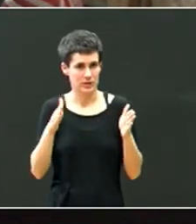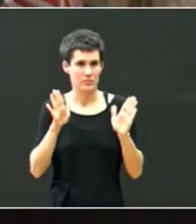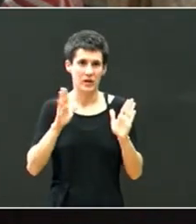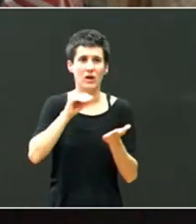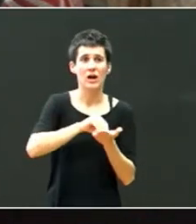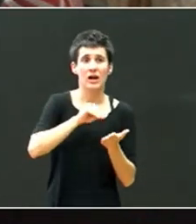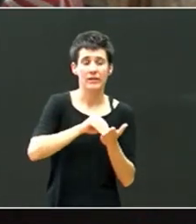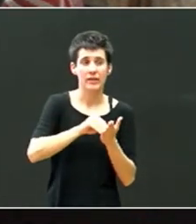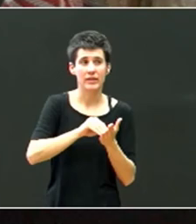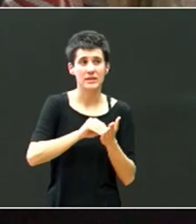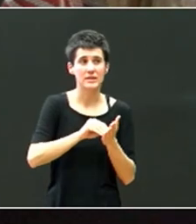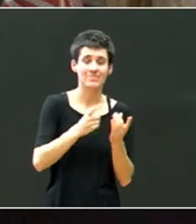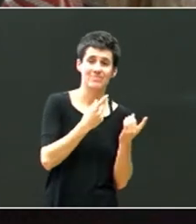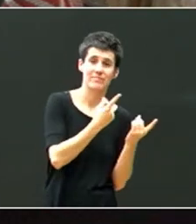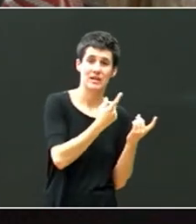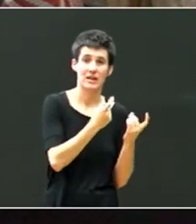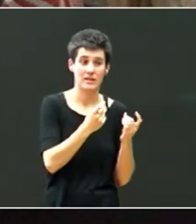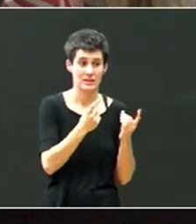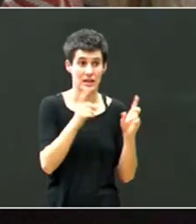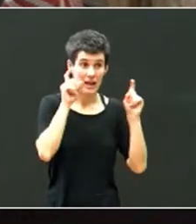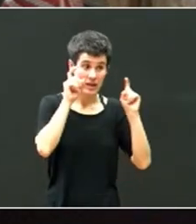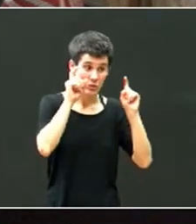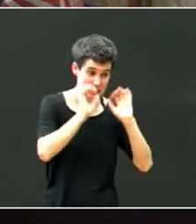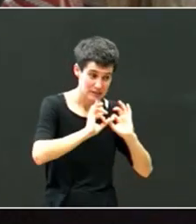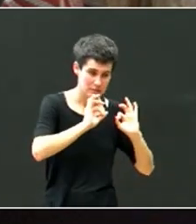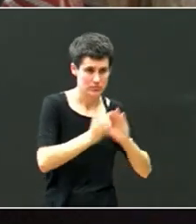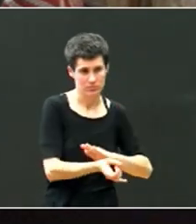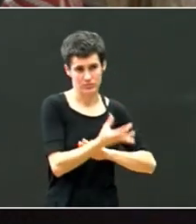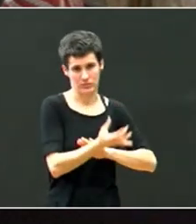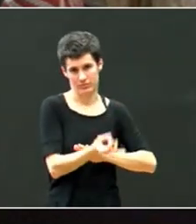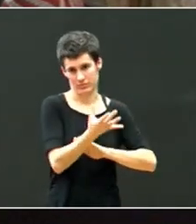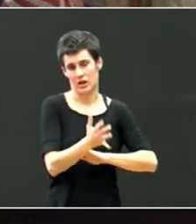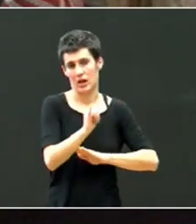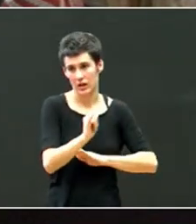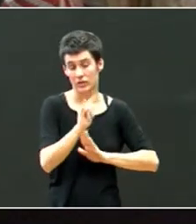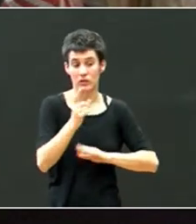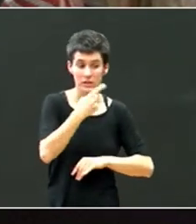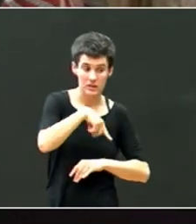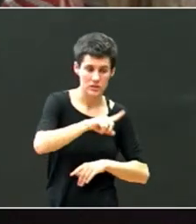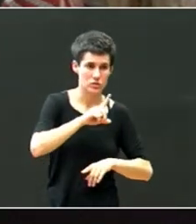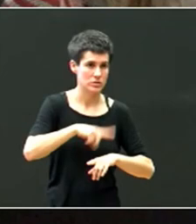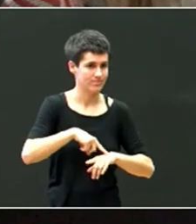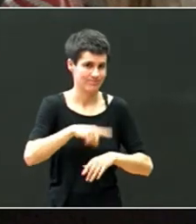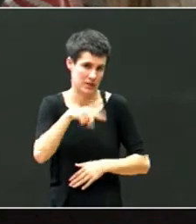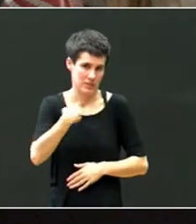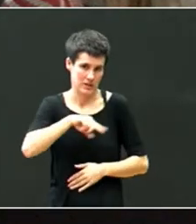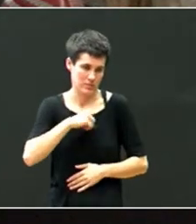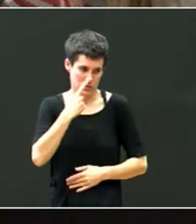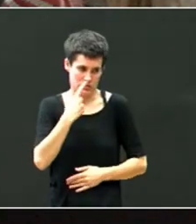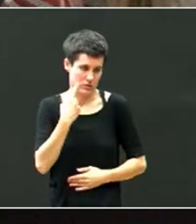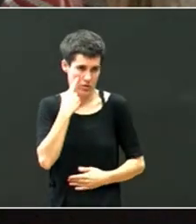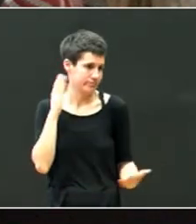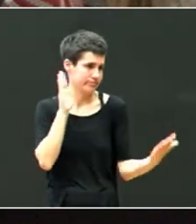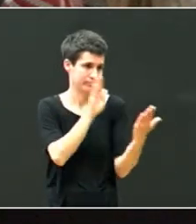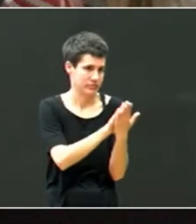bereziak edo espezifikoak sortuko dira, bilakaeran, eta horre egiteko preste hon